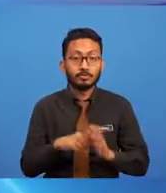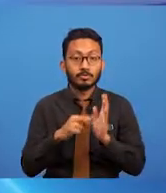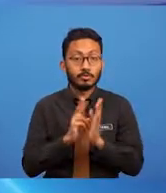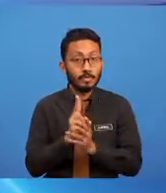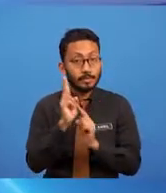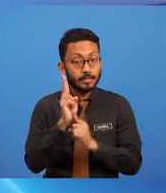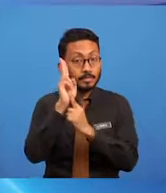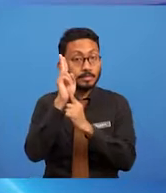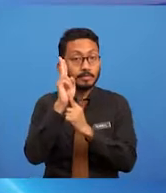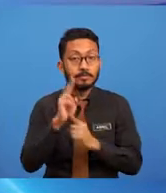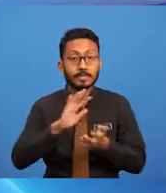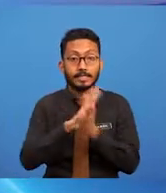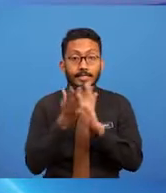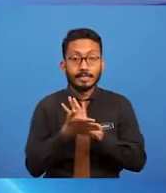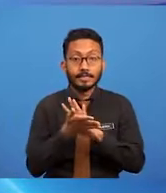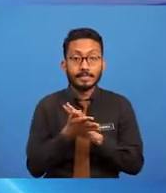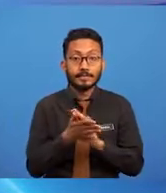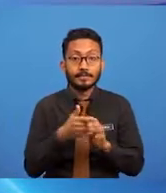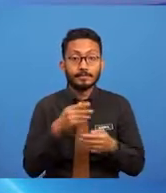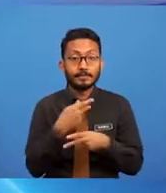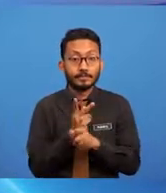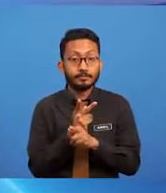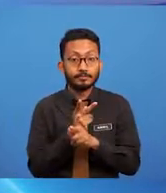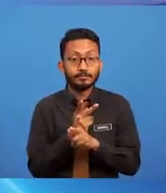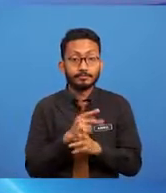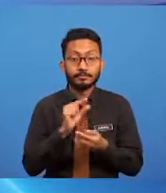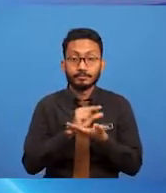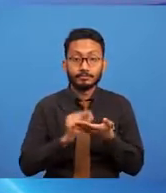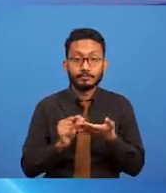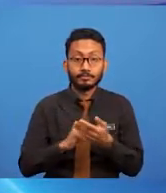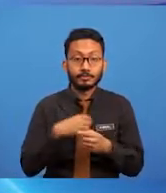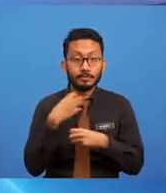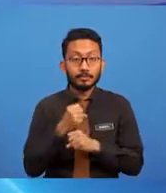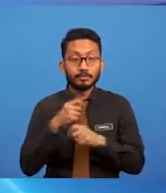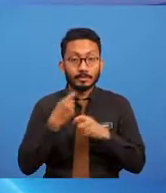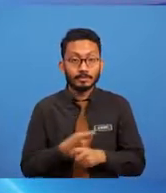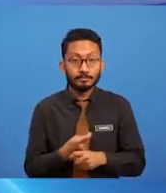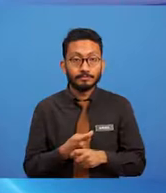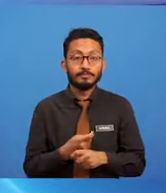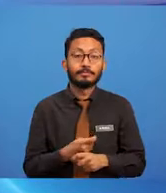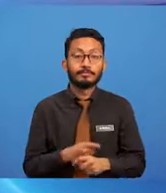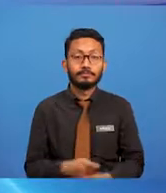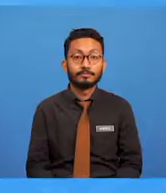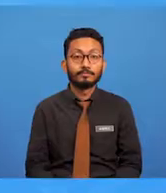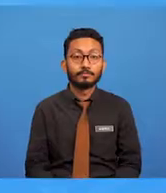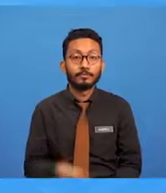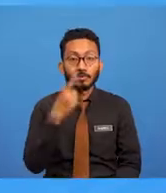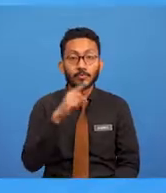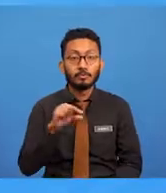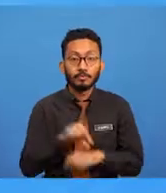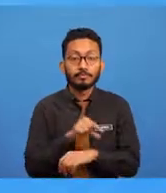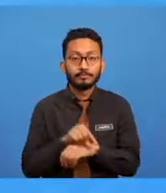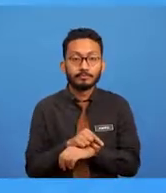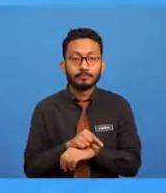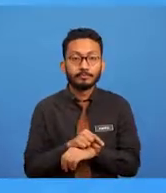dapat menetapkan reka bentuk yang sesuai untuk sesetengah pengguna. Di sini,